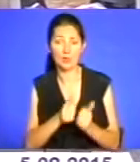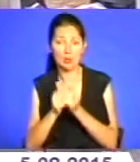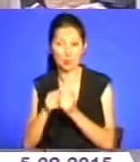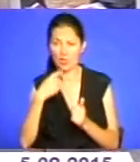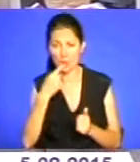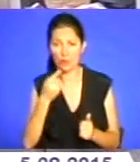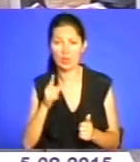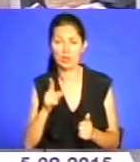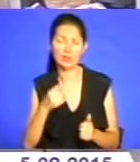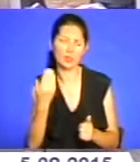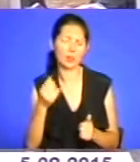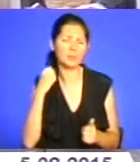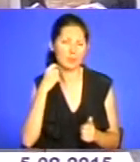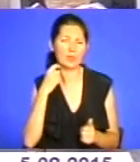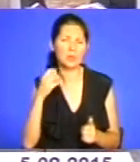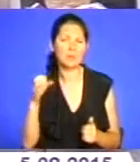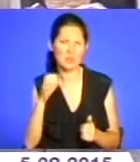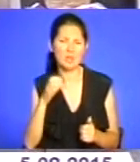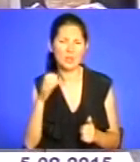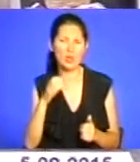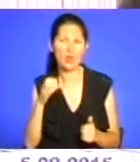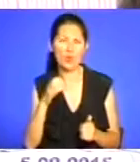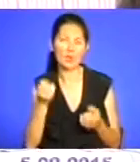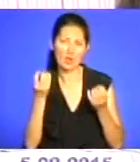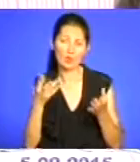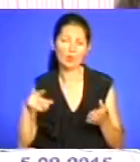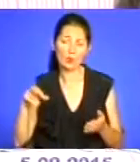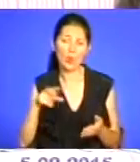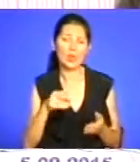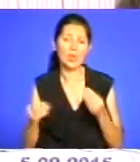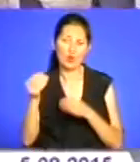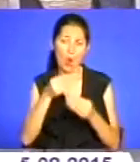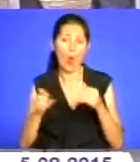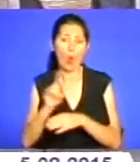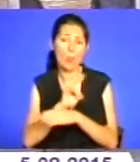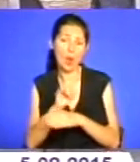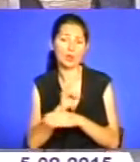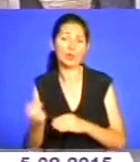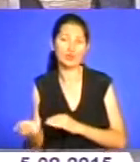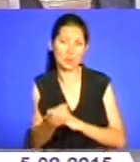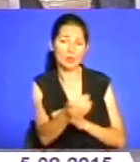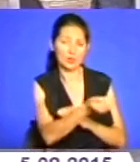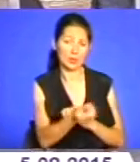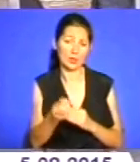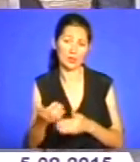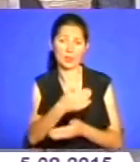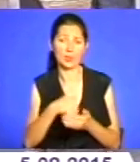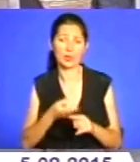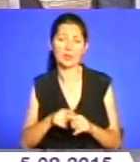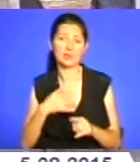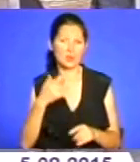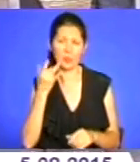як про паяків, які просто ходять і шахрайським способом збирають кошти. Це гидко, це неприємно, це